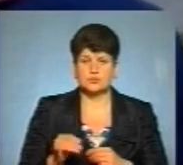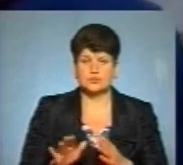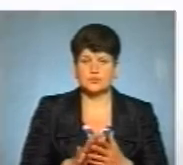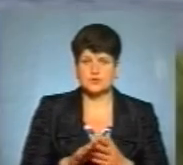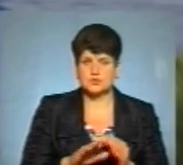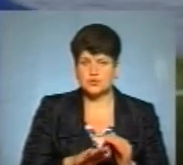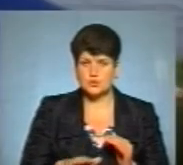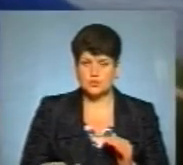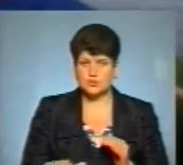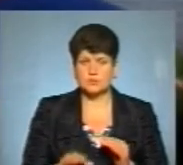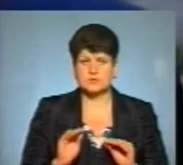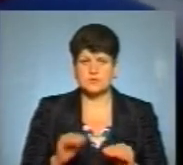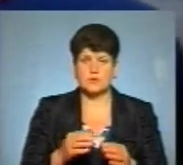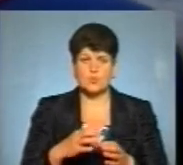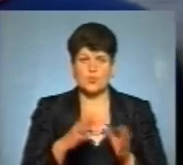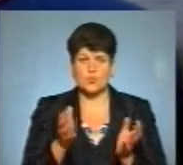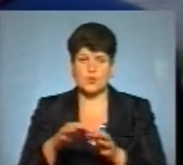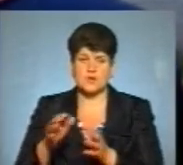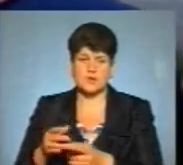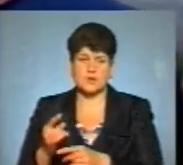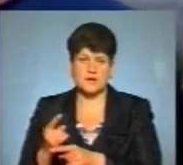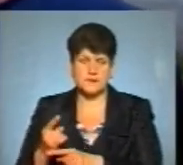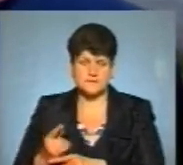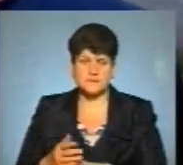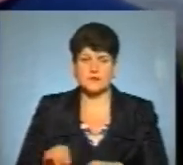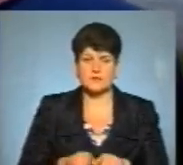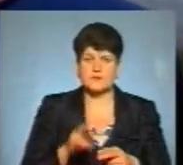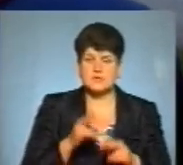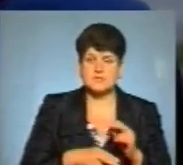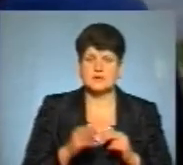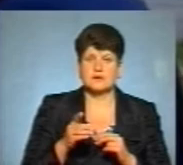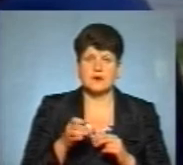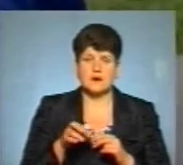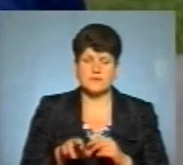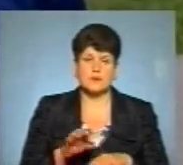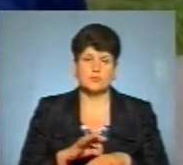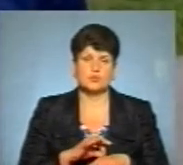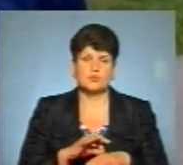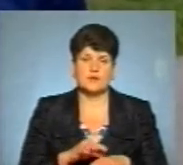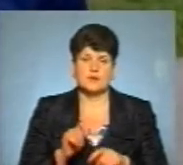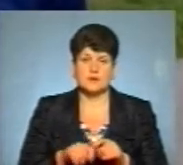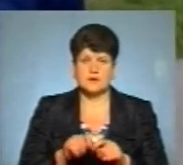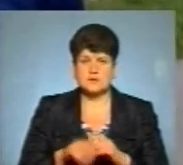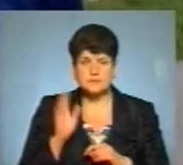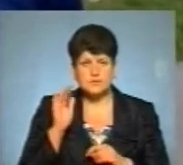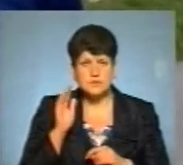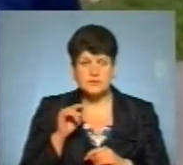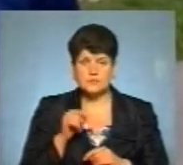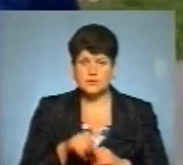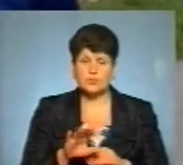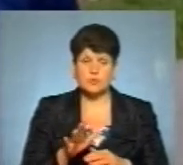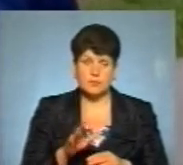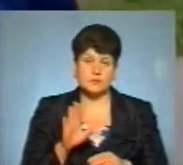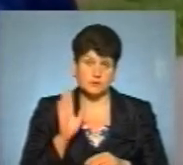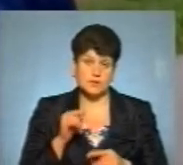встановлено буйки, також в кінці травня був проведений аналіз води, на той момент вода